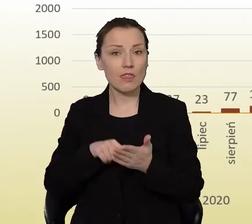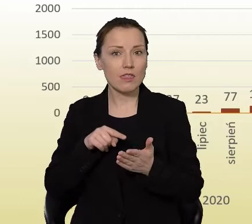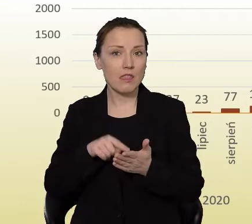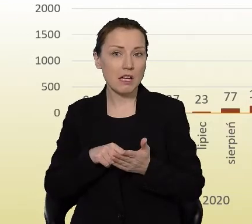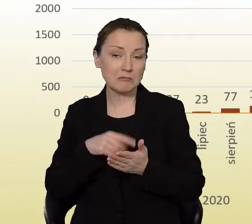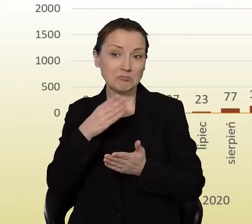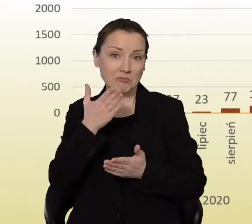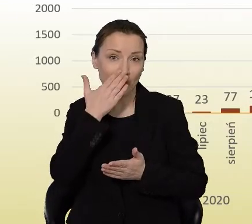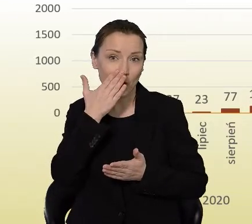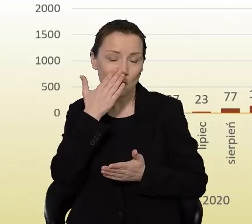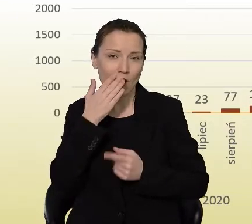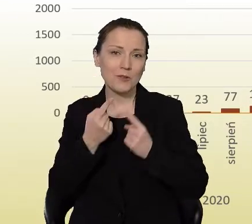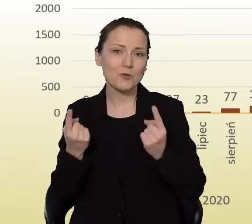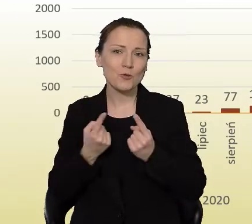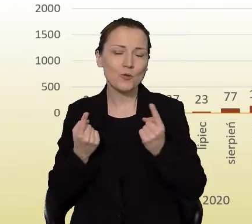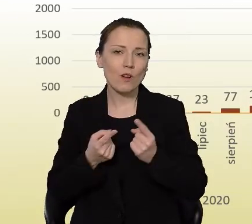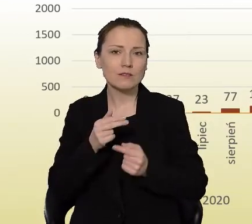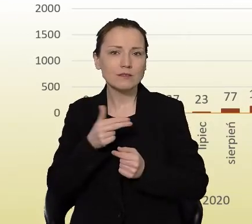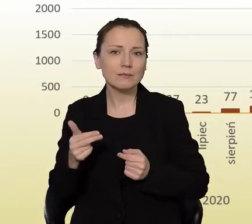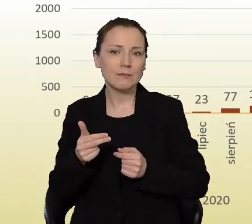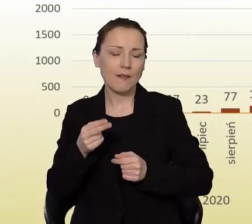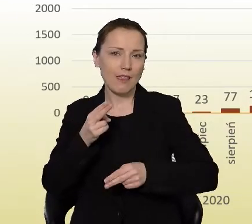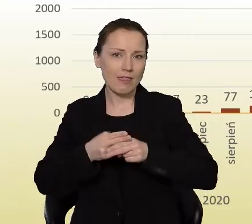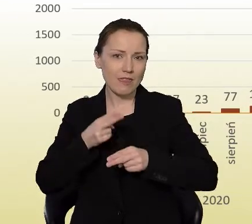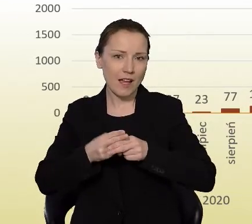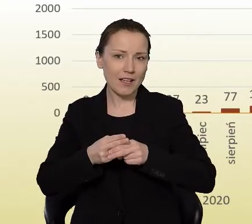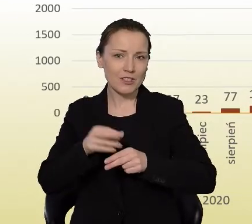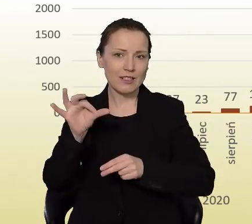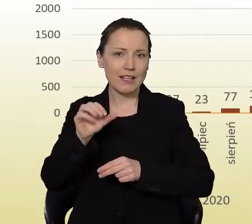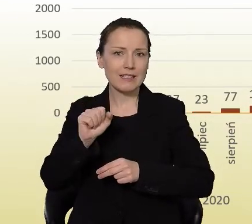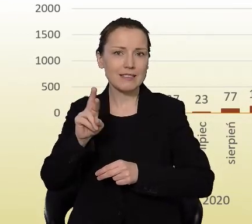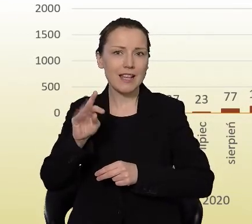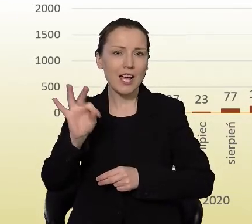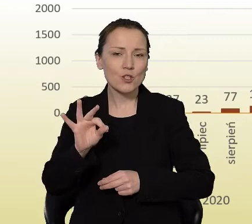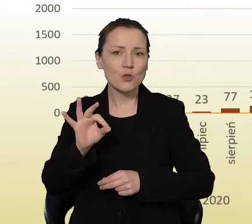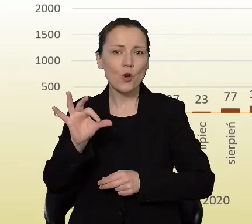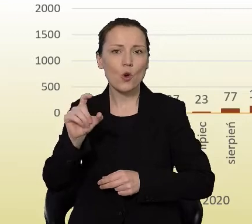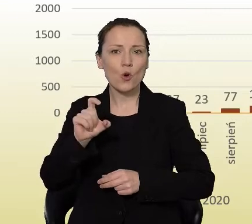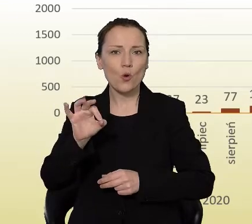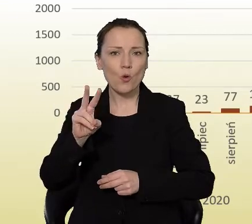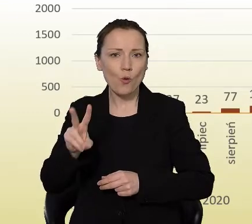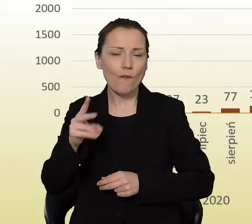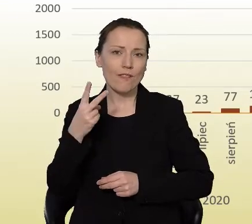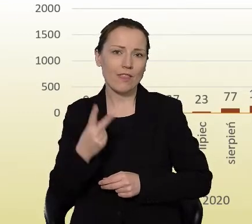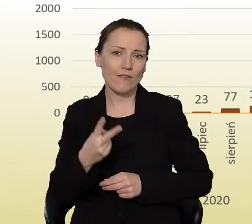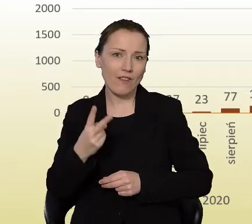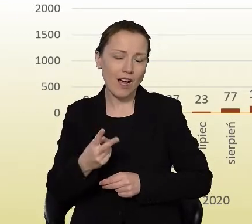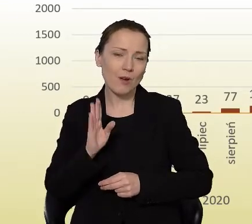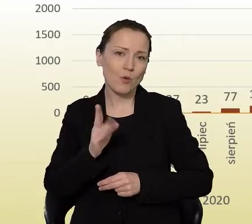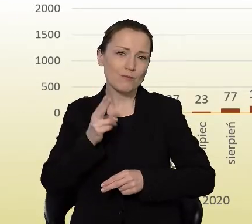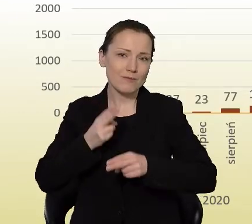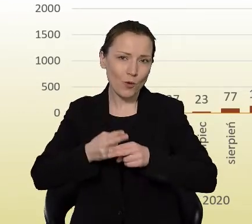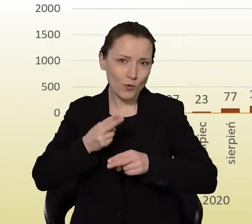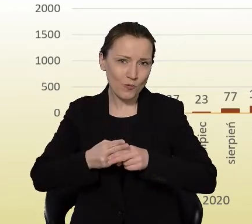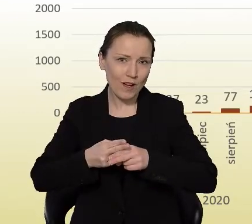sytuacja, jeżeli chodzi o zakażenia SARS-CoV-2, w efekcie także zachorowania na COVID-19.